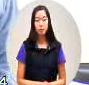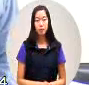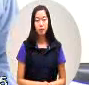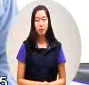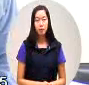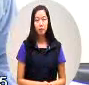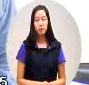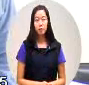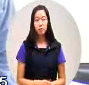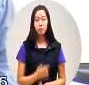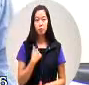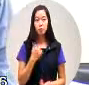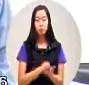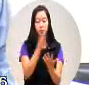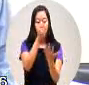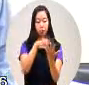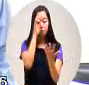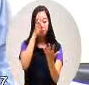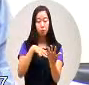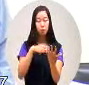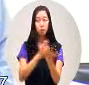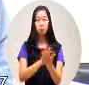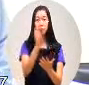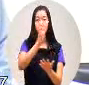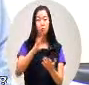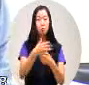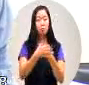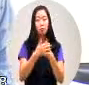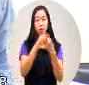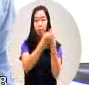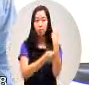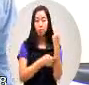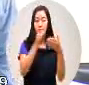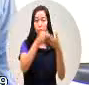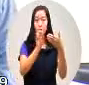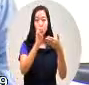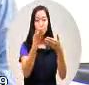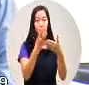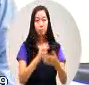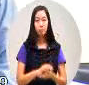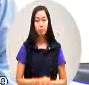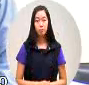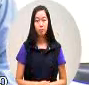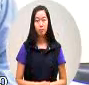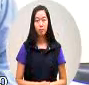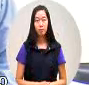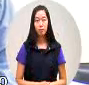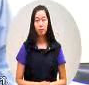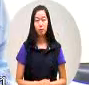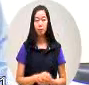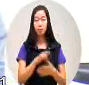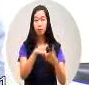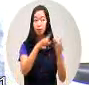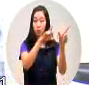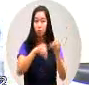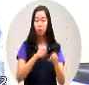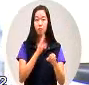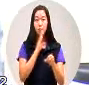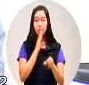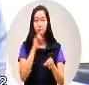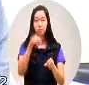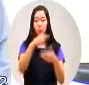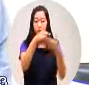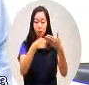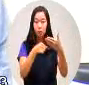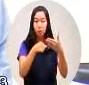那么我看过水保法第33条它是采用这一